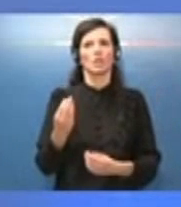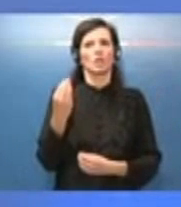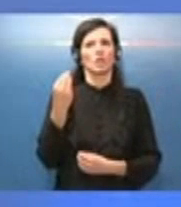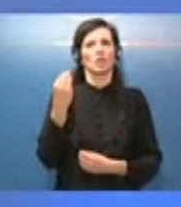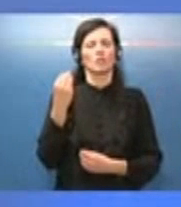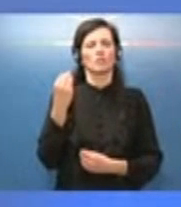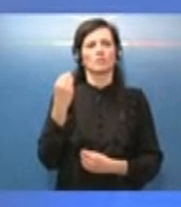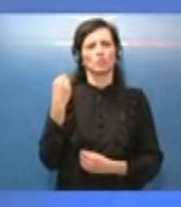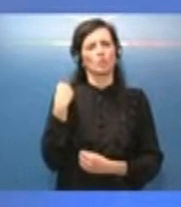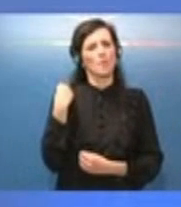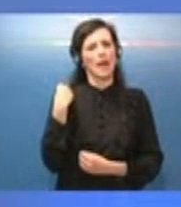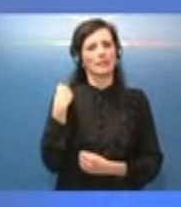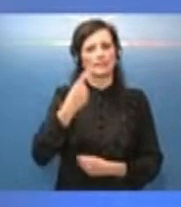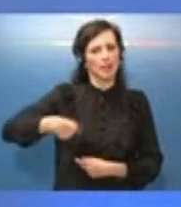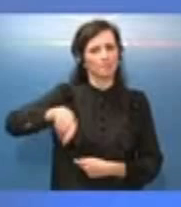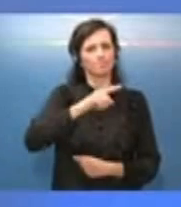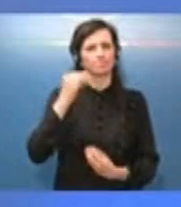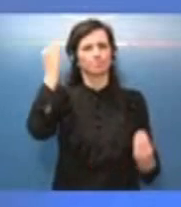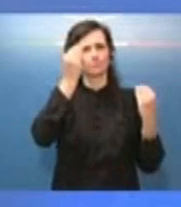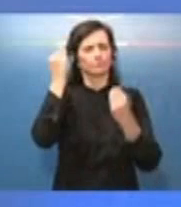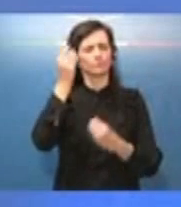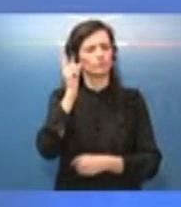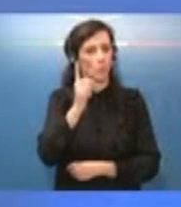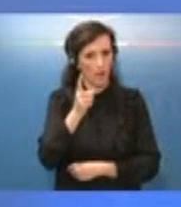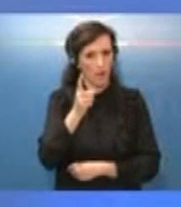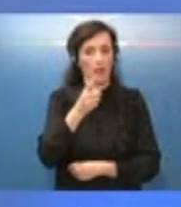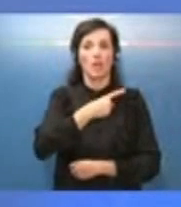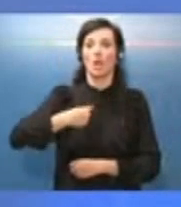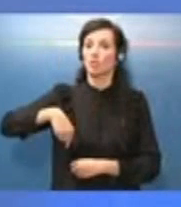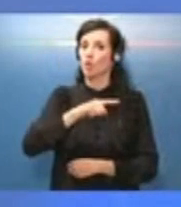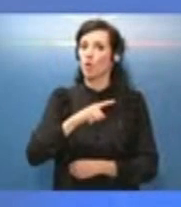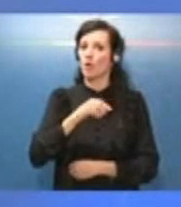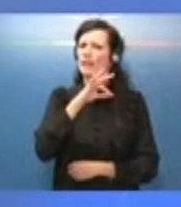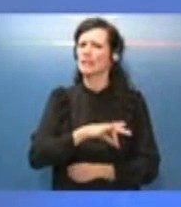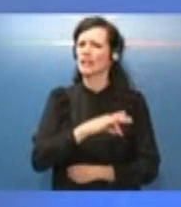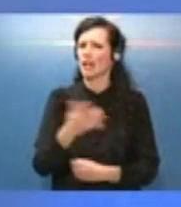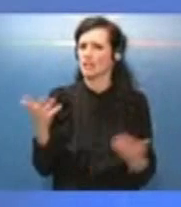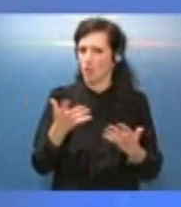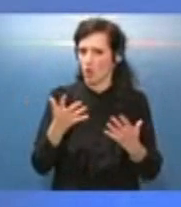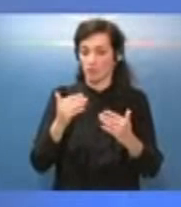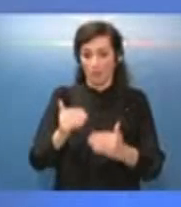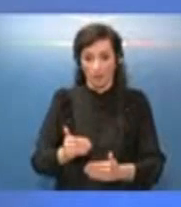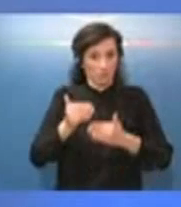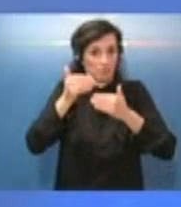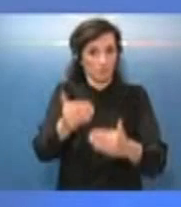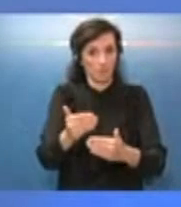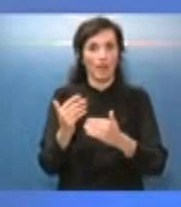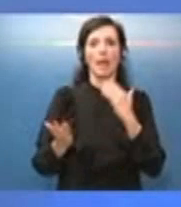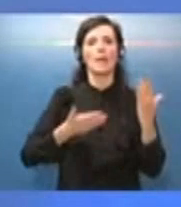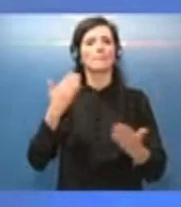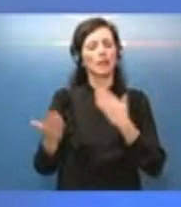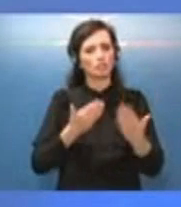a noi cosa interessa? Prolungare l'emergenza o avere a disposizione